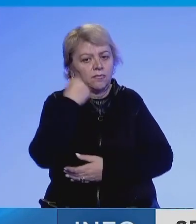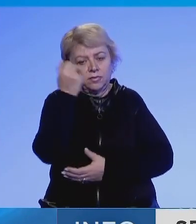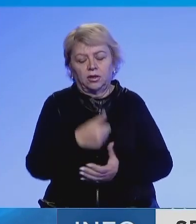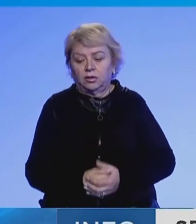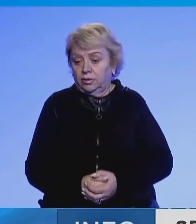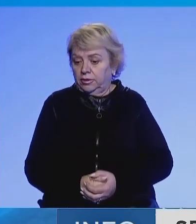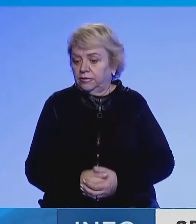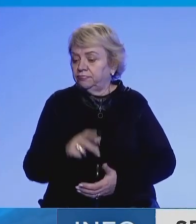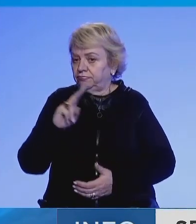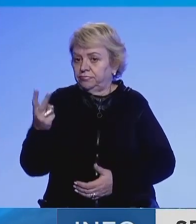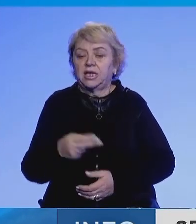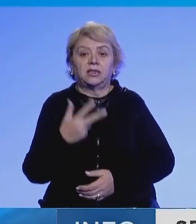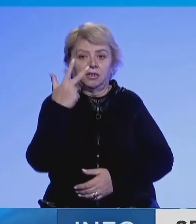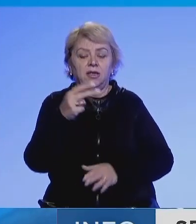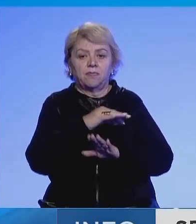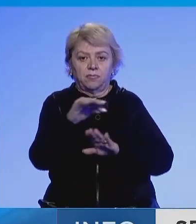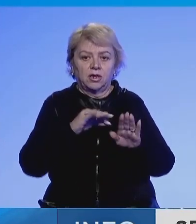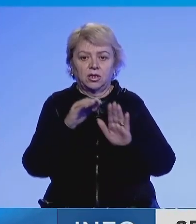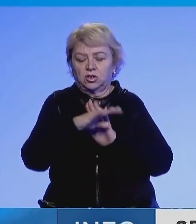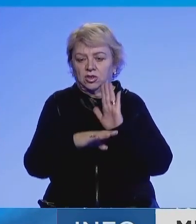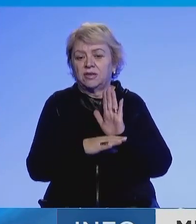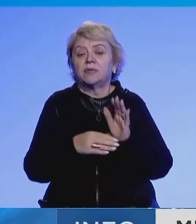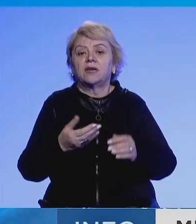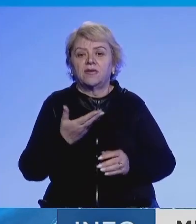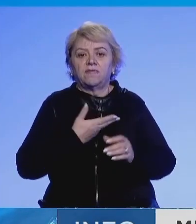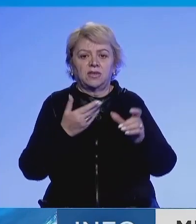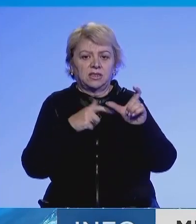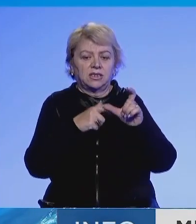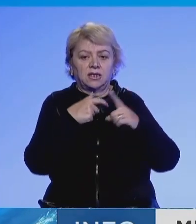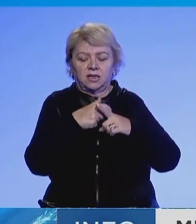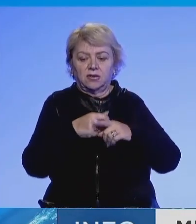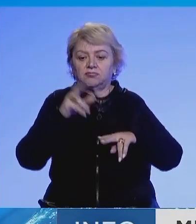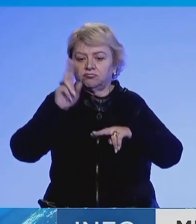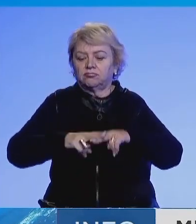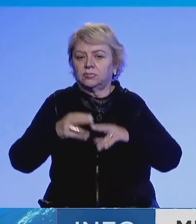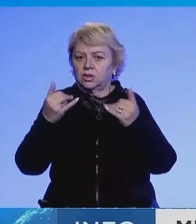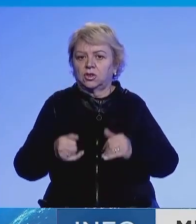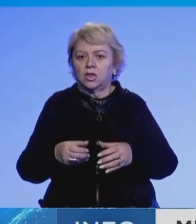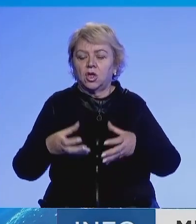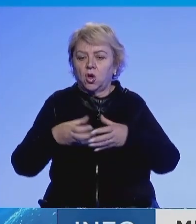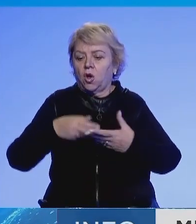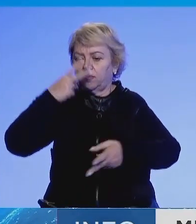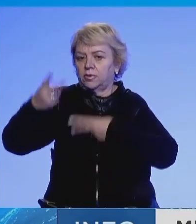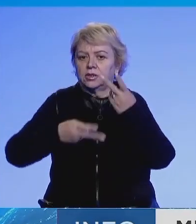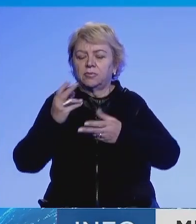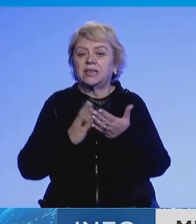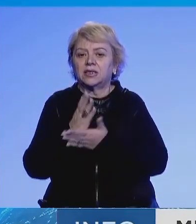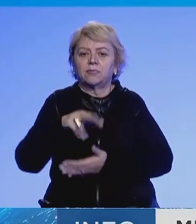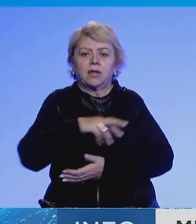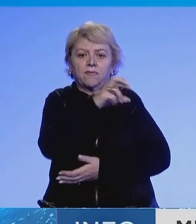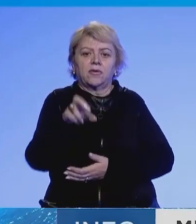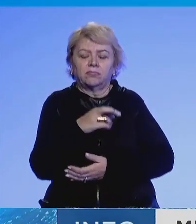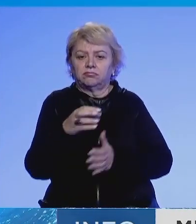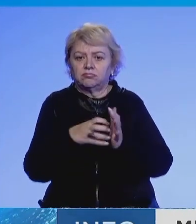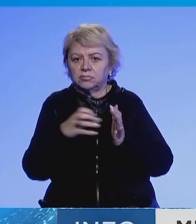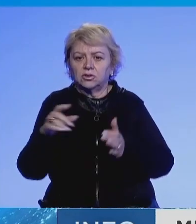E ndërkot, tri projekt ligje për forcën e sigurisë të Kosovës janë miratuar sot në mbledhjën e Komisionit për integrime evropiane, e cila nuk